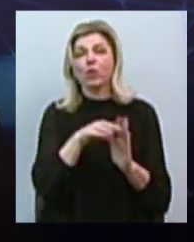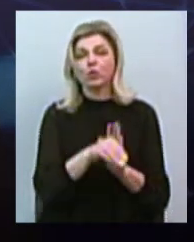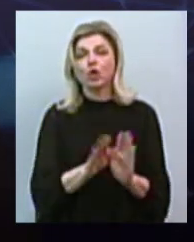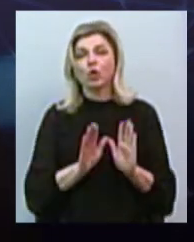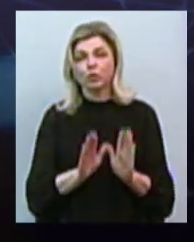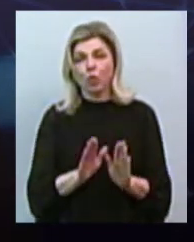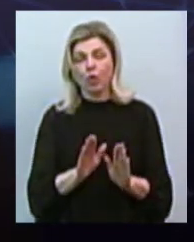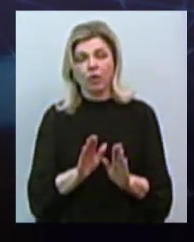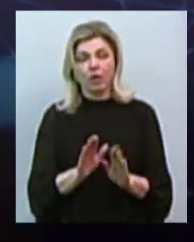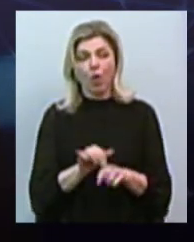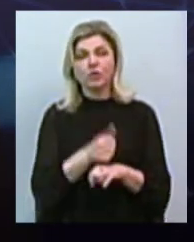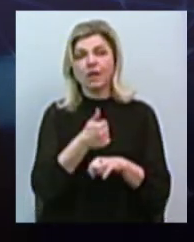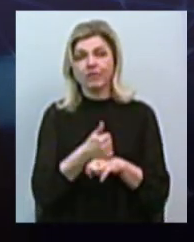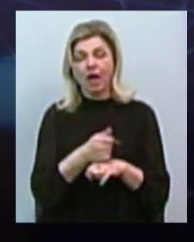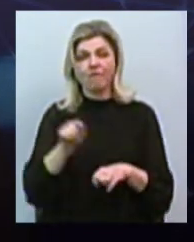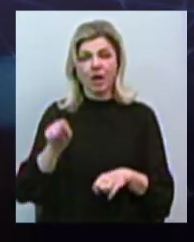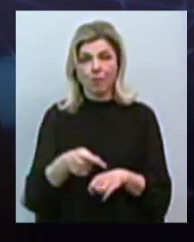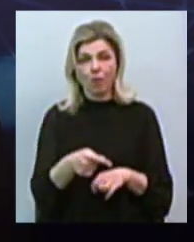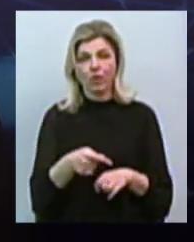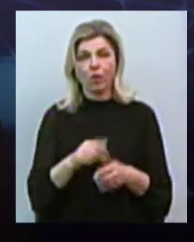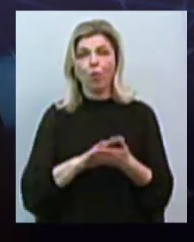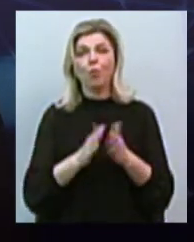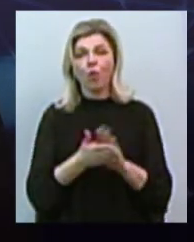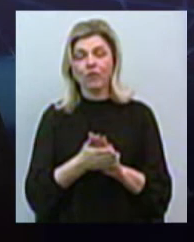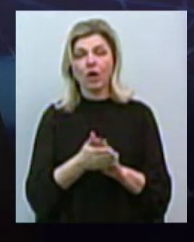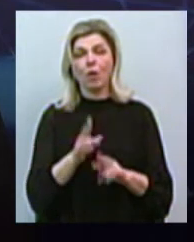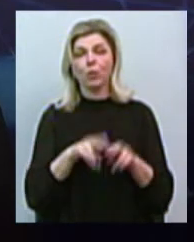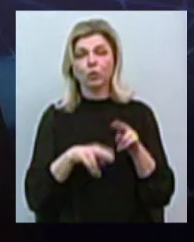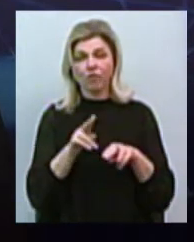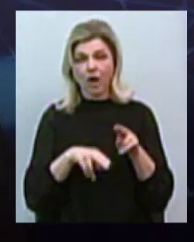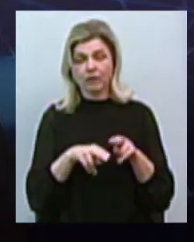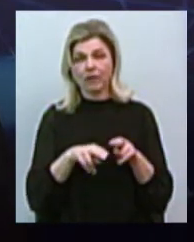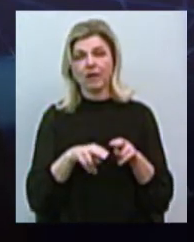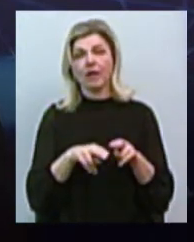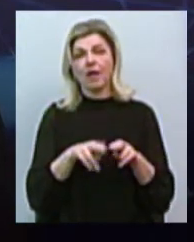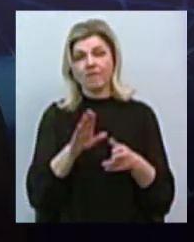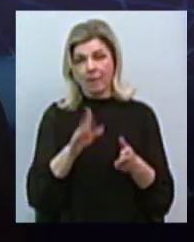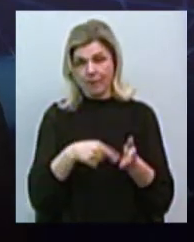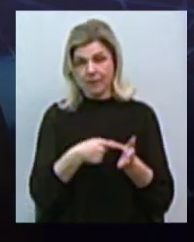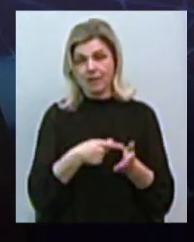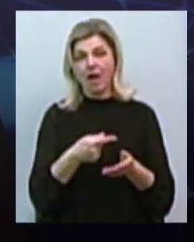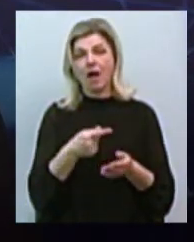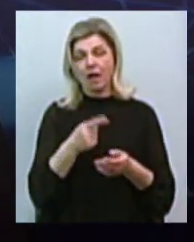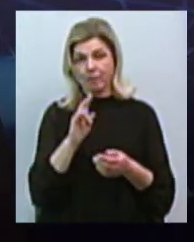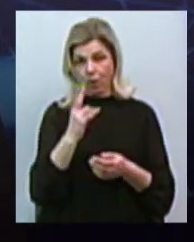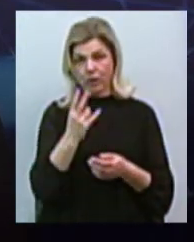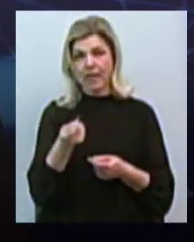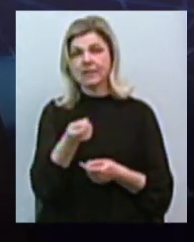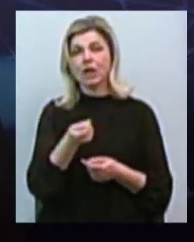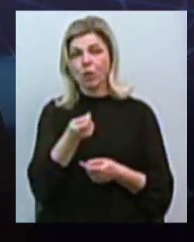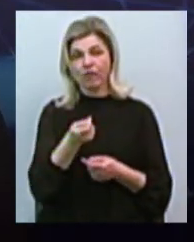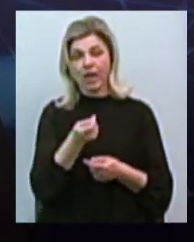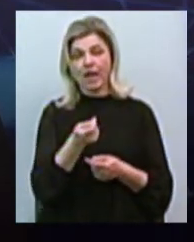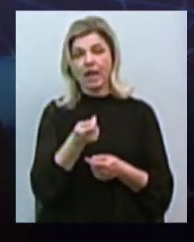основну вимогу, це і умову збудувати черговий в місті Миколаїві зерновий термінал на 2 мільйона тонн